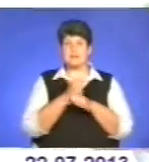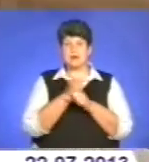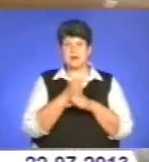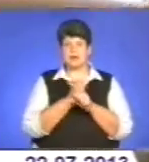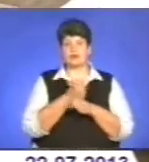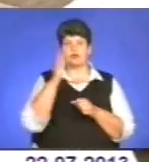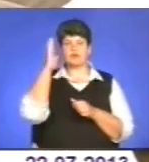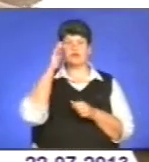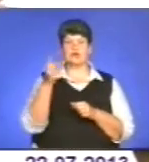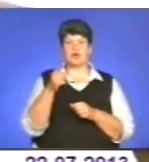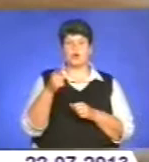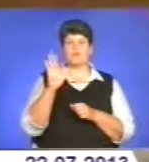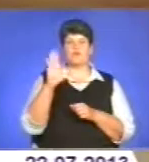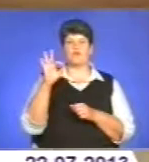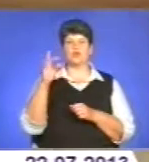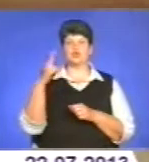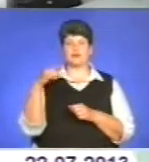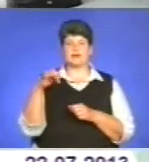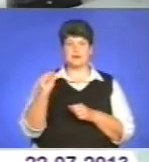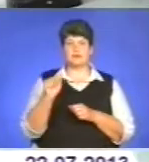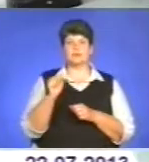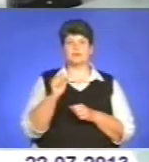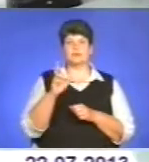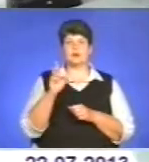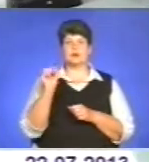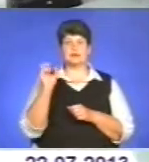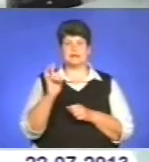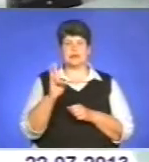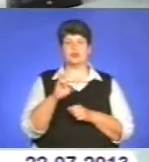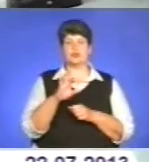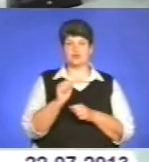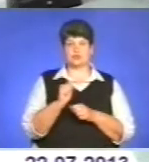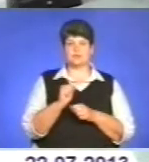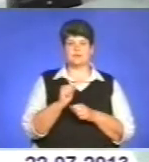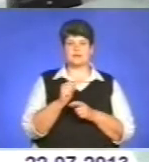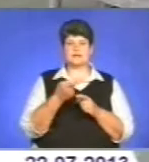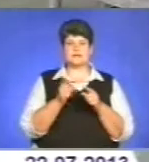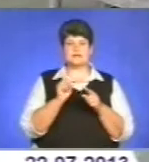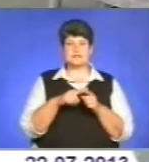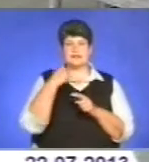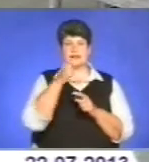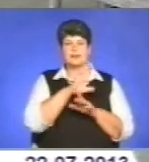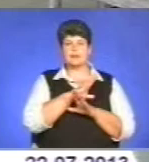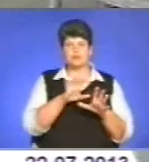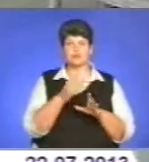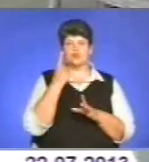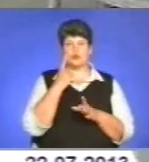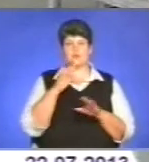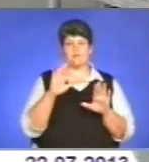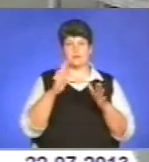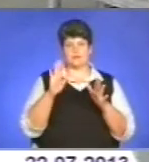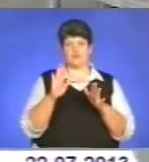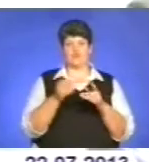Тернопільводоканалу Наталія Борщук. З бактеріологічного боку особливо. За цей рік не було жодного випадку виявлення кишкової